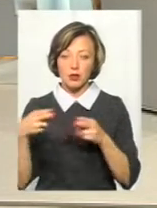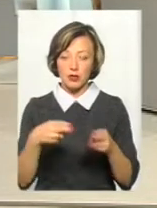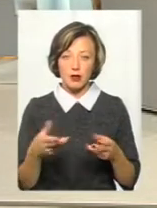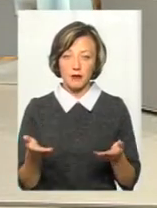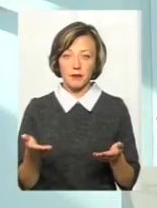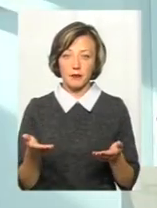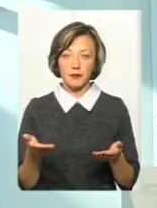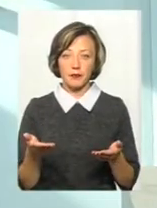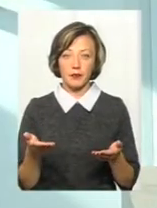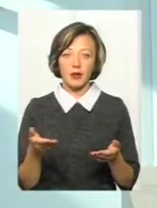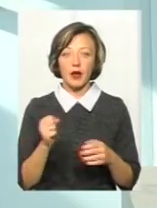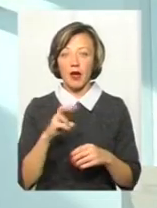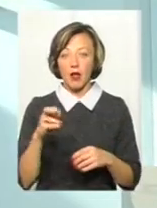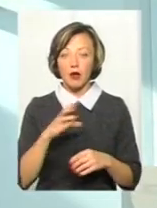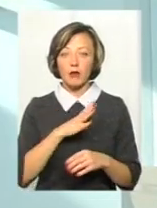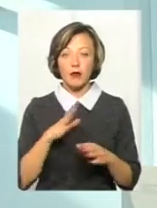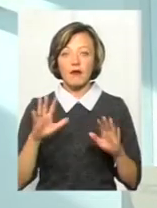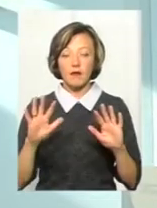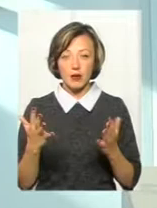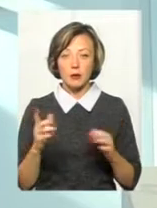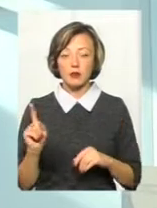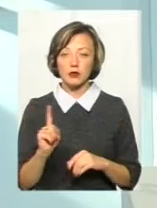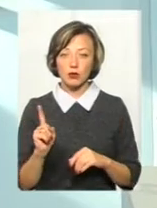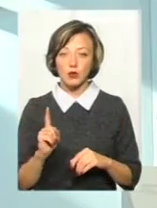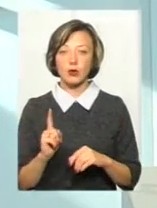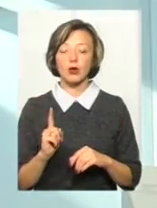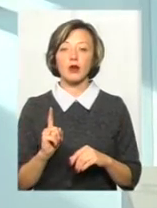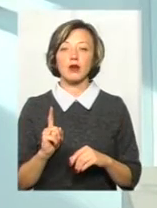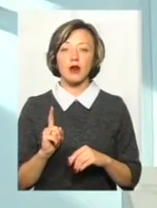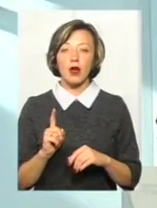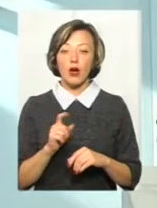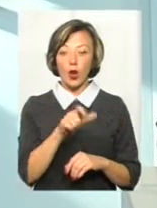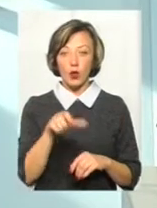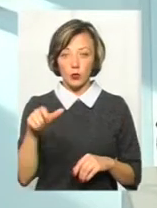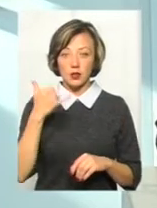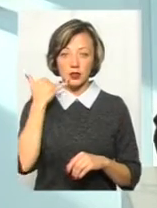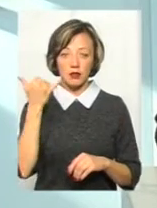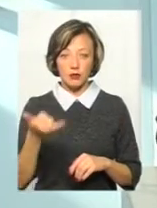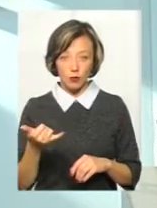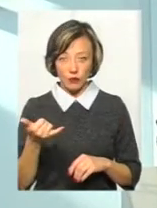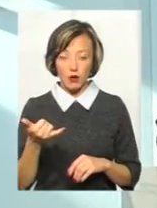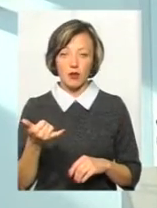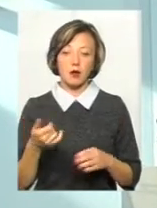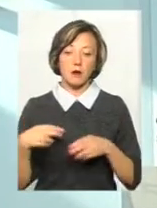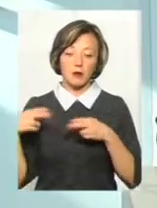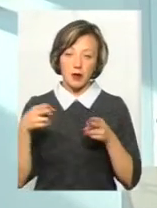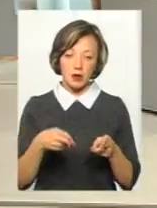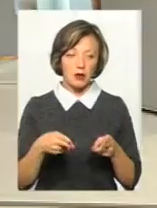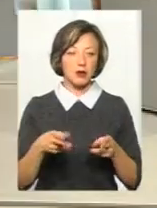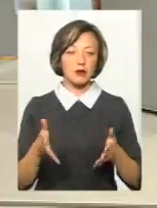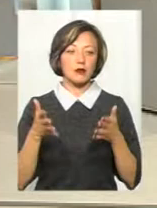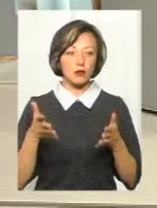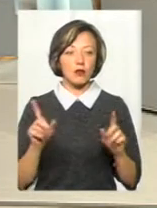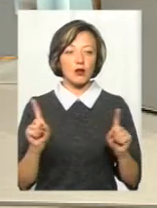не підтверджуються. Але і були випадки, що так небайдужі громадяни зателефонували, ми приїхали, з